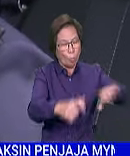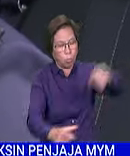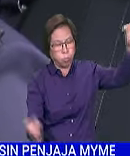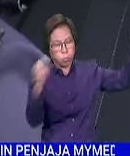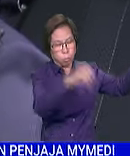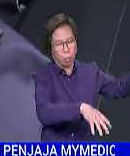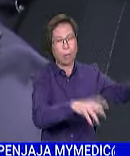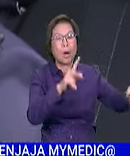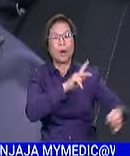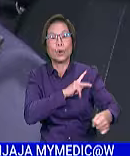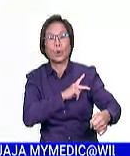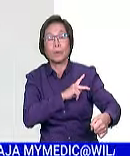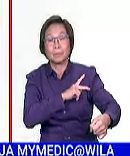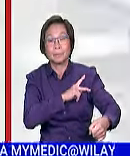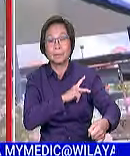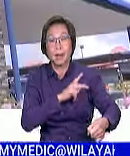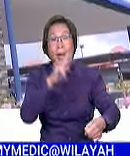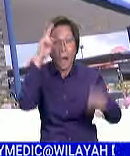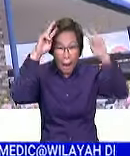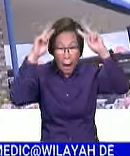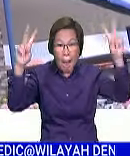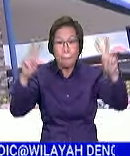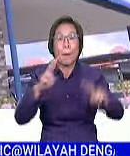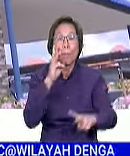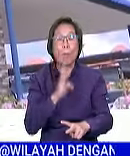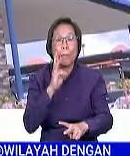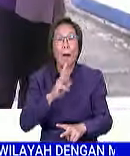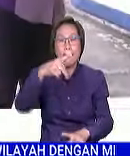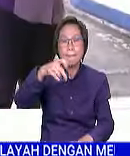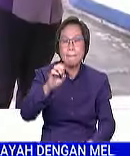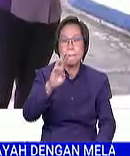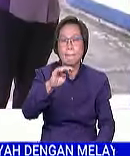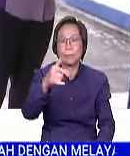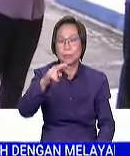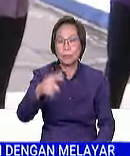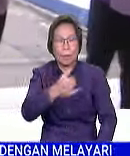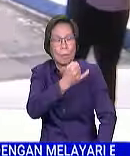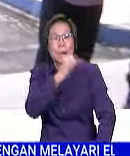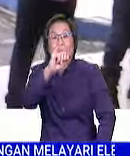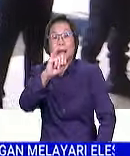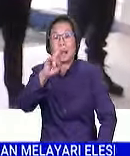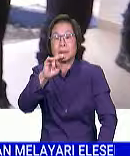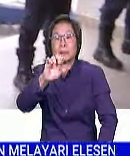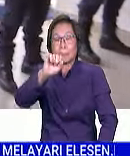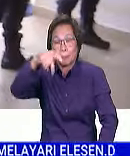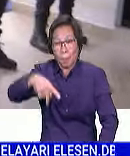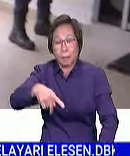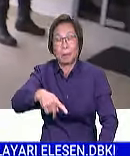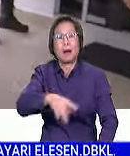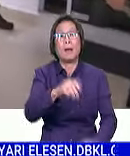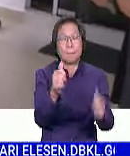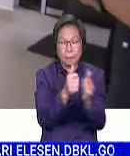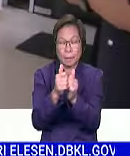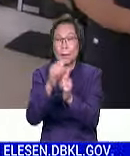Ketua Amanita IPD Pinampang yang juga pegawai pelisenan IPD Pinampang, Inspektor Arisanti Aziz, dengan kekuatan lapan